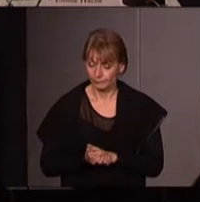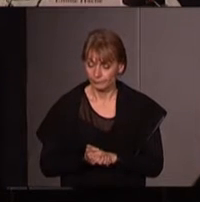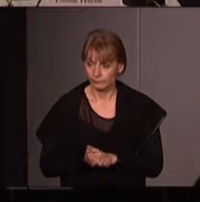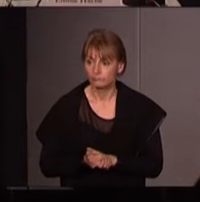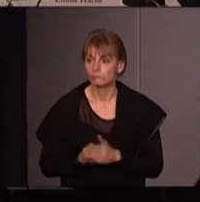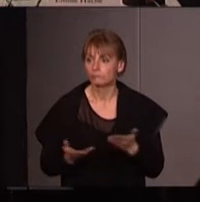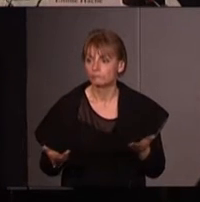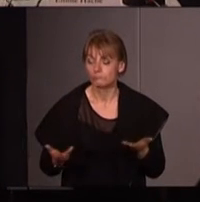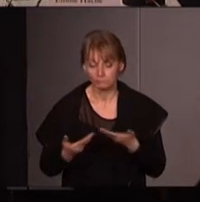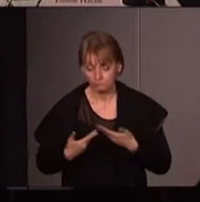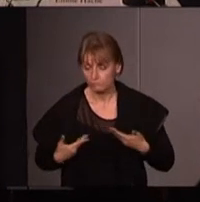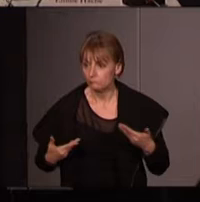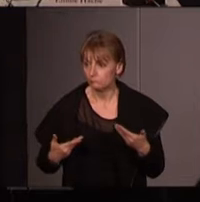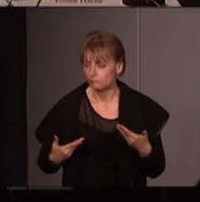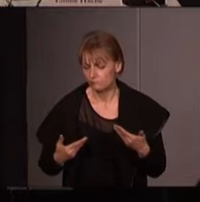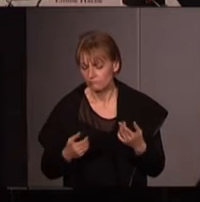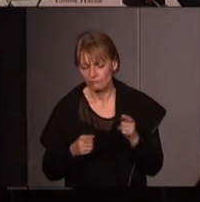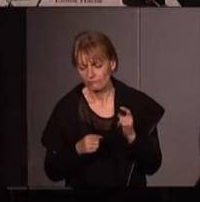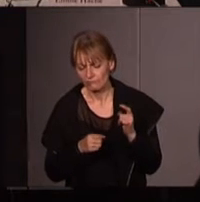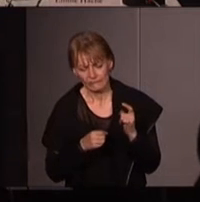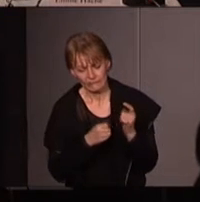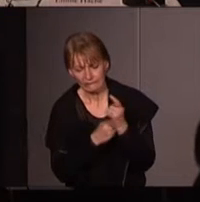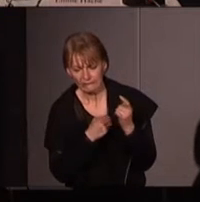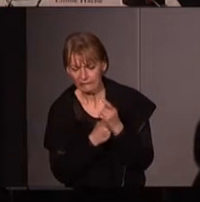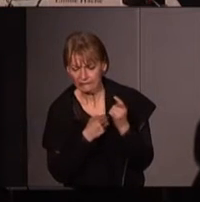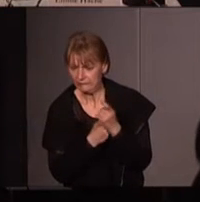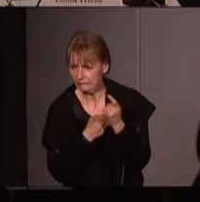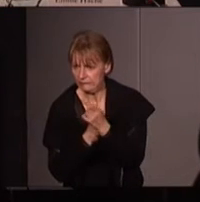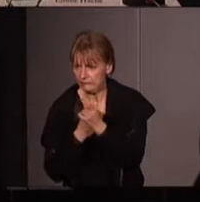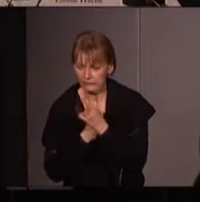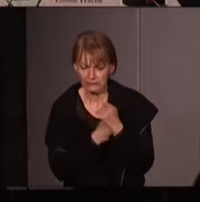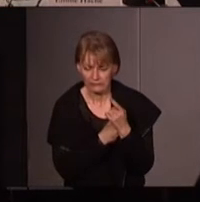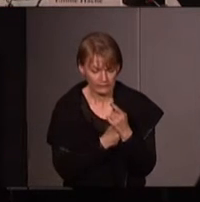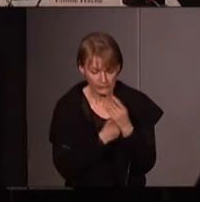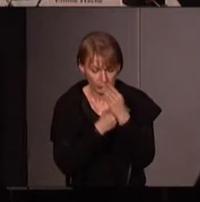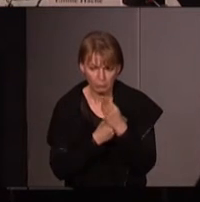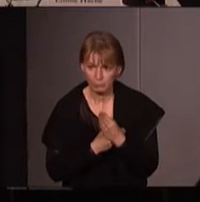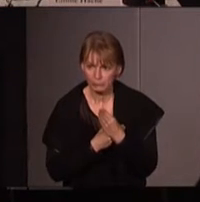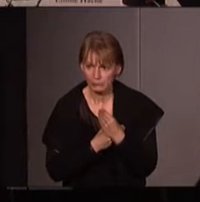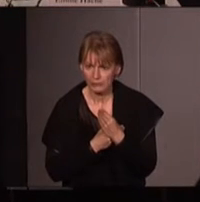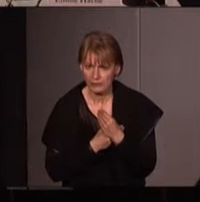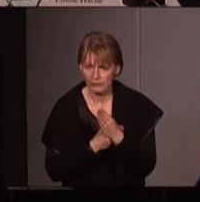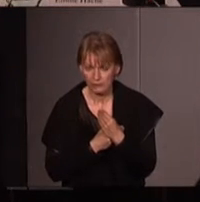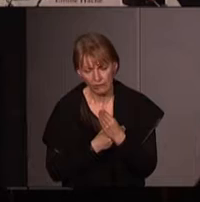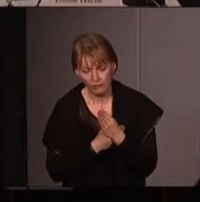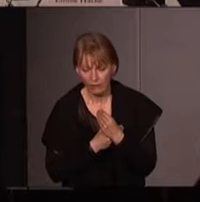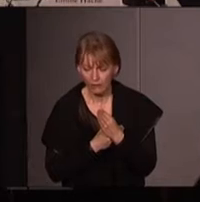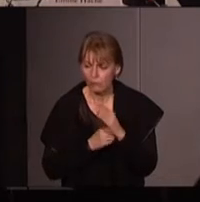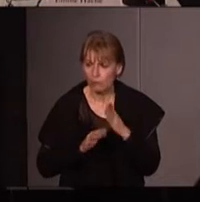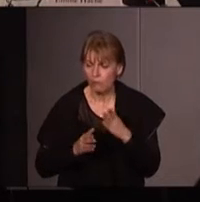on ne se protégera pas des critiques à l'égard de l'écoféminisme ou du mouvement de justice environnementale en cherchant à le rendre présentable